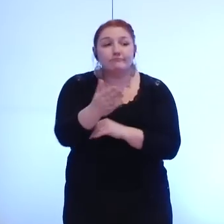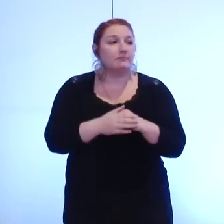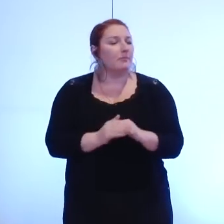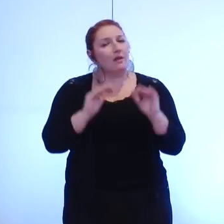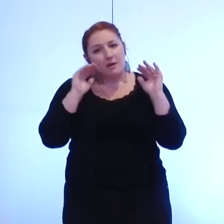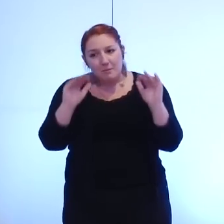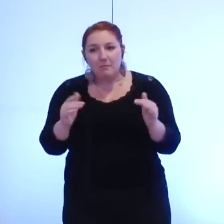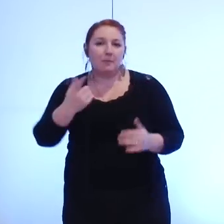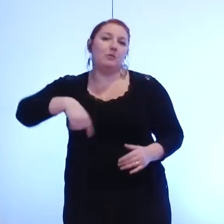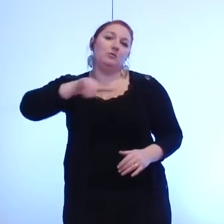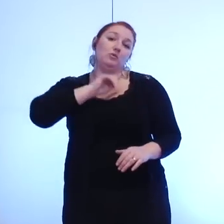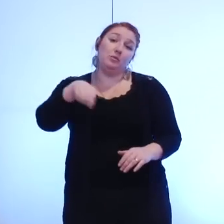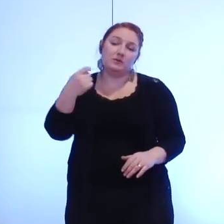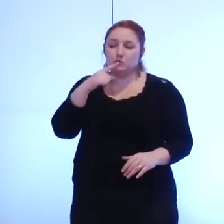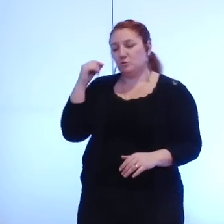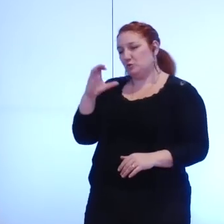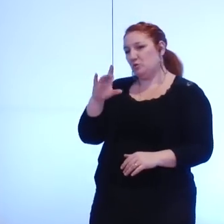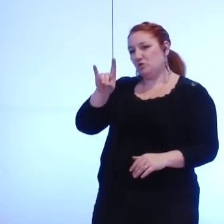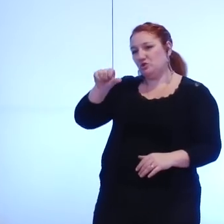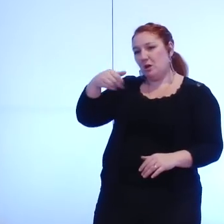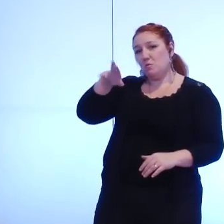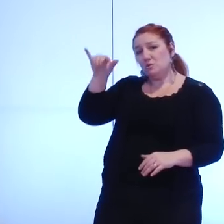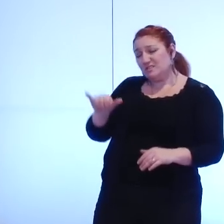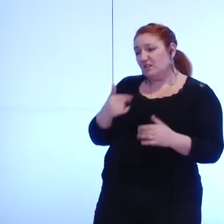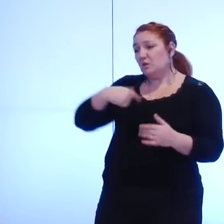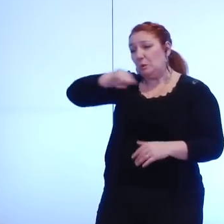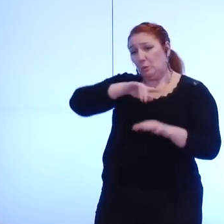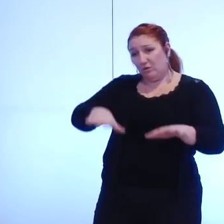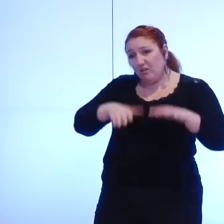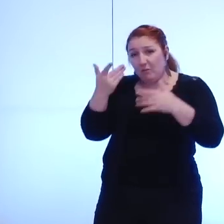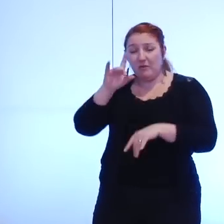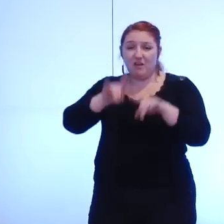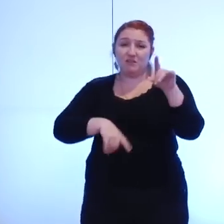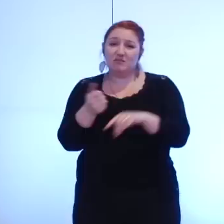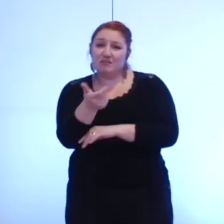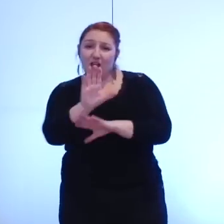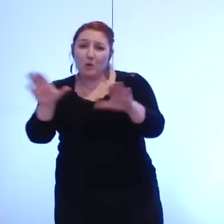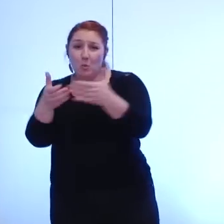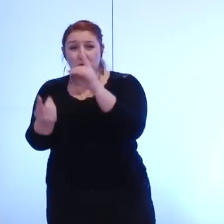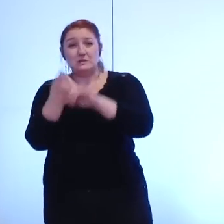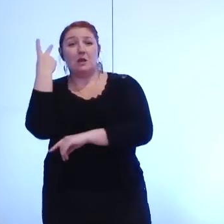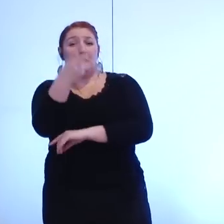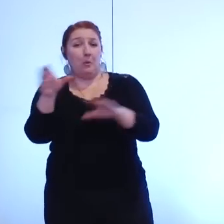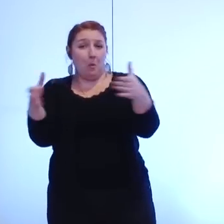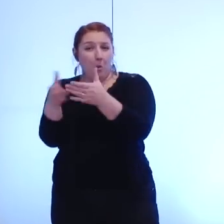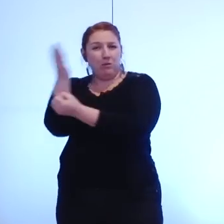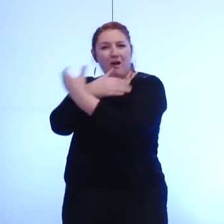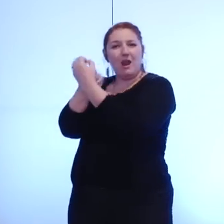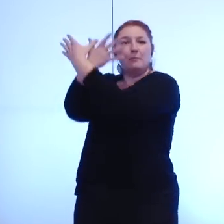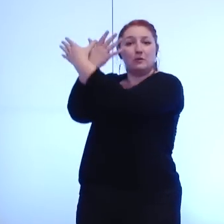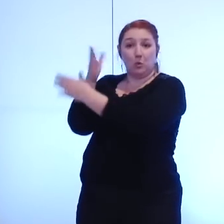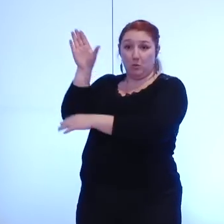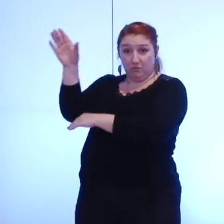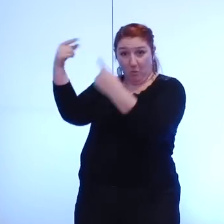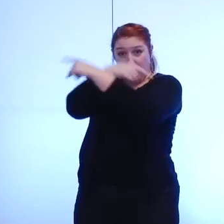avec lenteur monsieur Chamussy certains groupes et notamment le vôtre à la métro ont demandé de